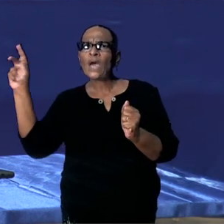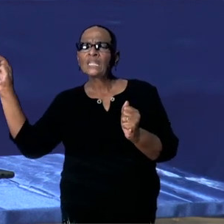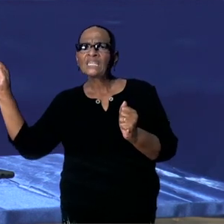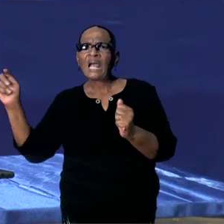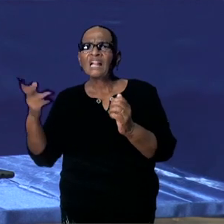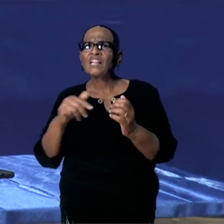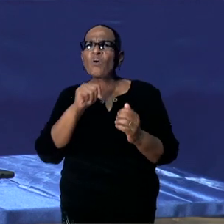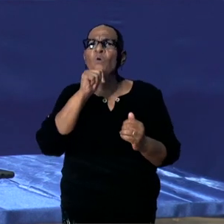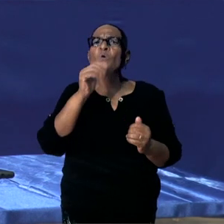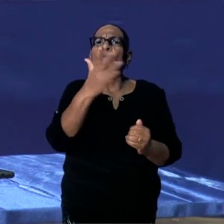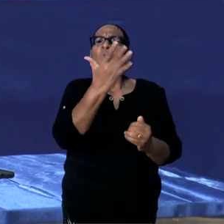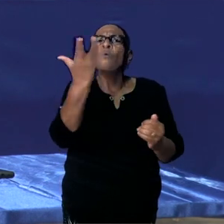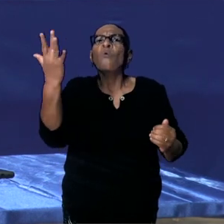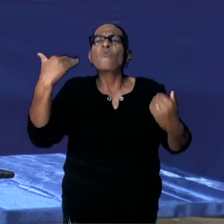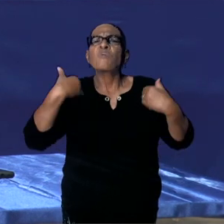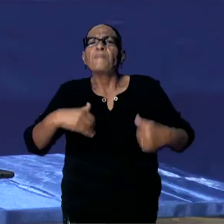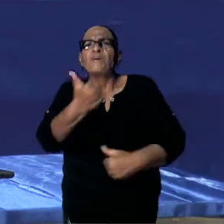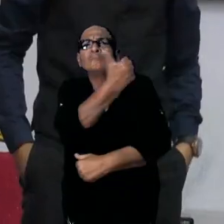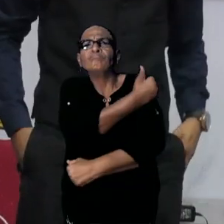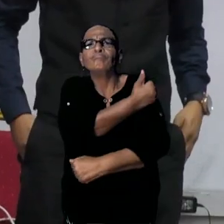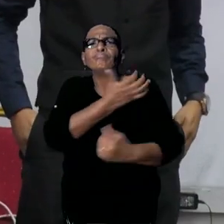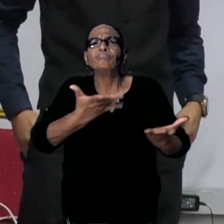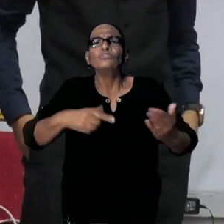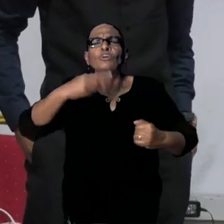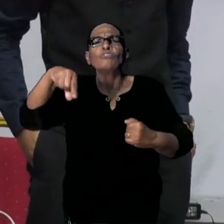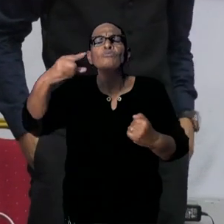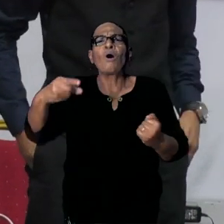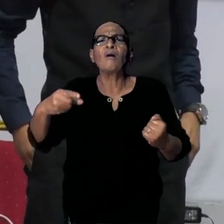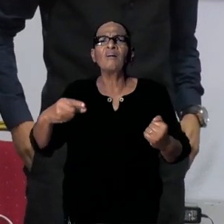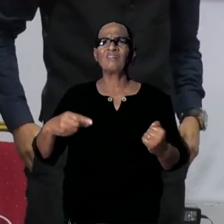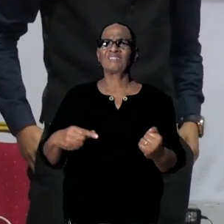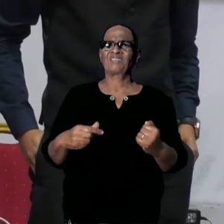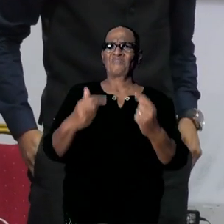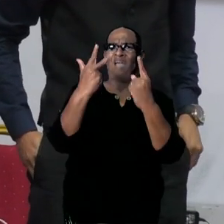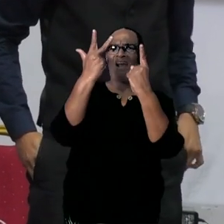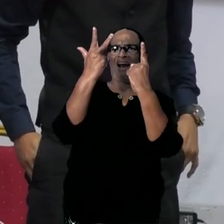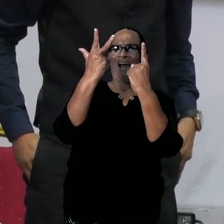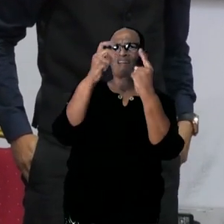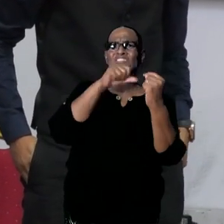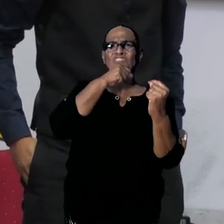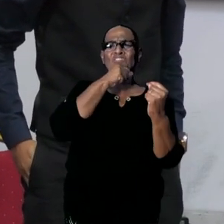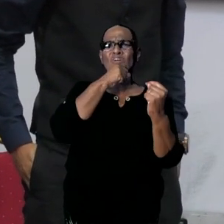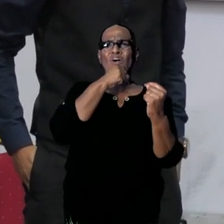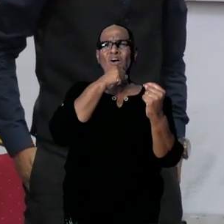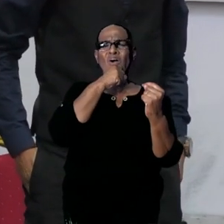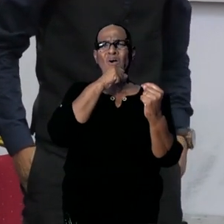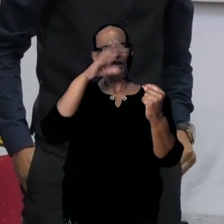dan hebben we, hoeveel mensen hebben we dan nog te vaccineren? En dat is vanaf 18 plus, begrijp ik dat goed?